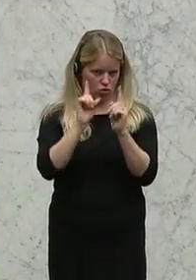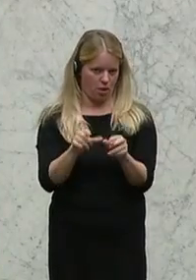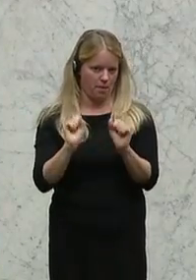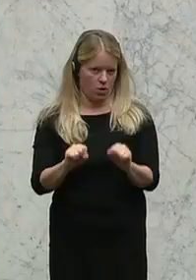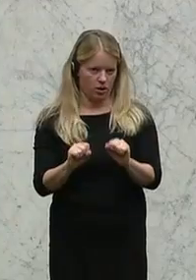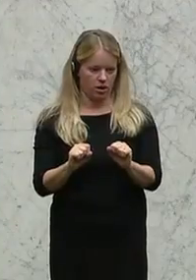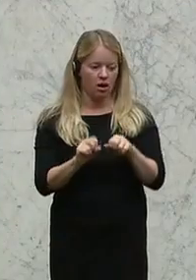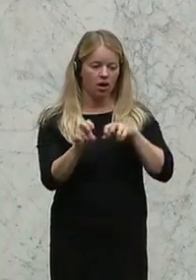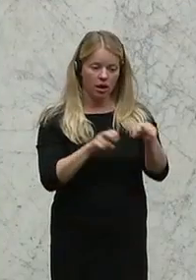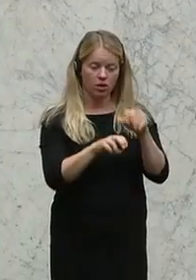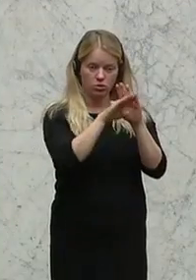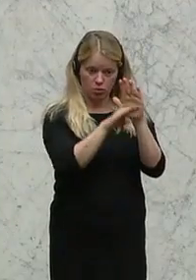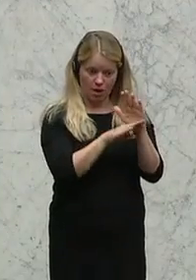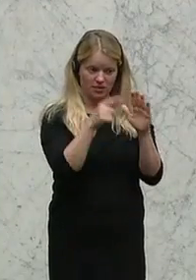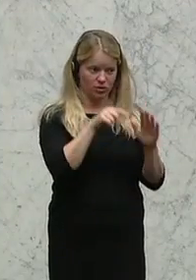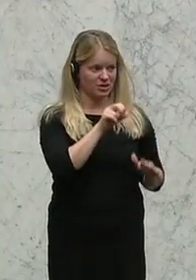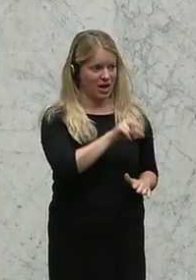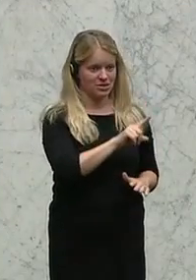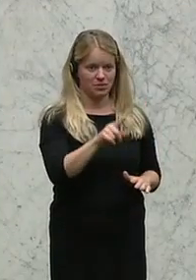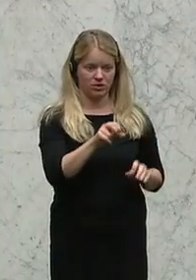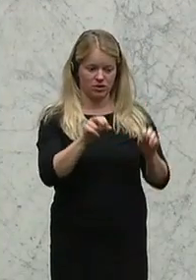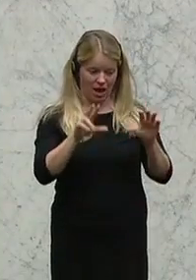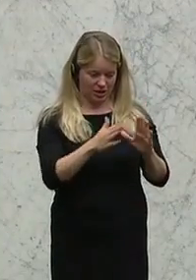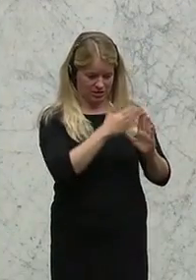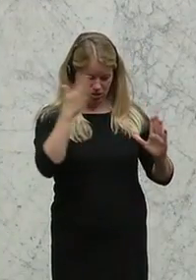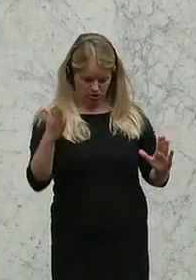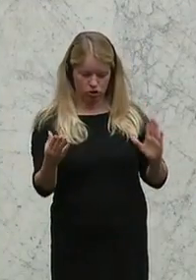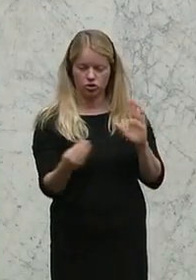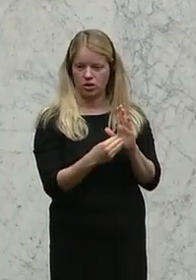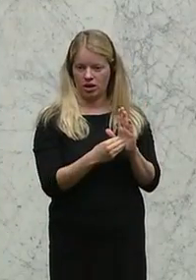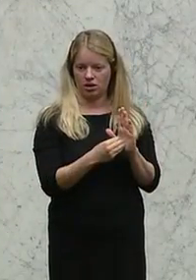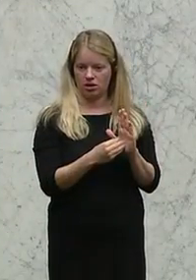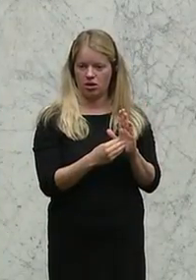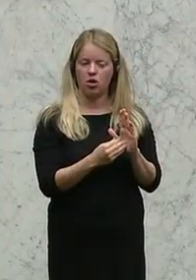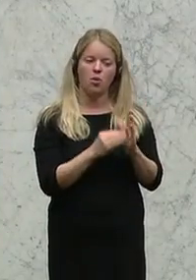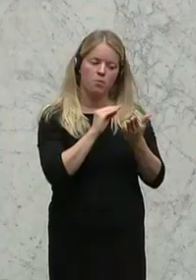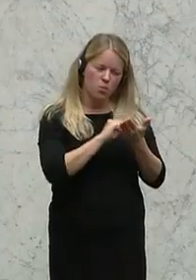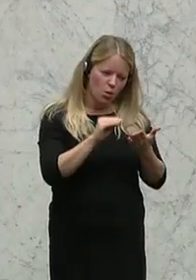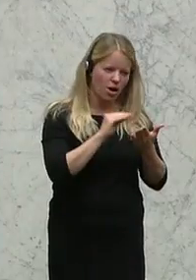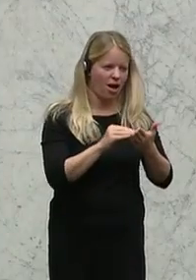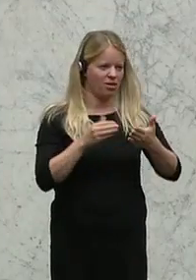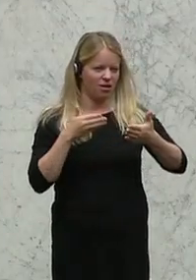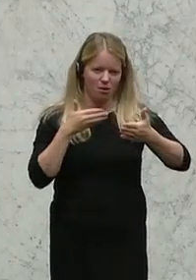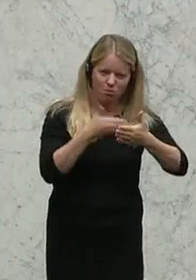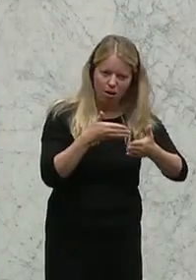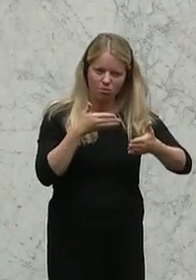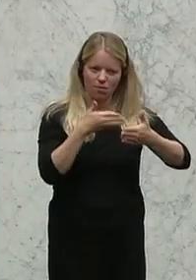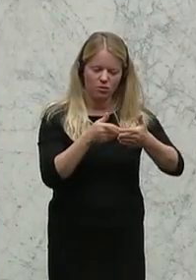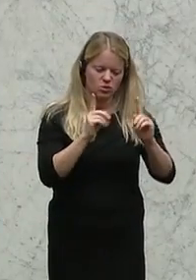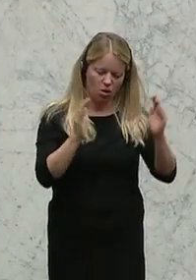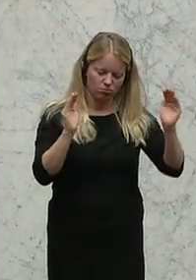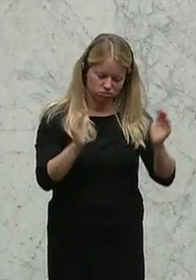Regierungsprogramm 2013 bis 2018 ist festgehalten, die bürokratischen Hürden für